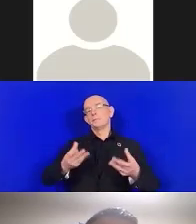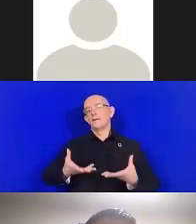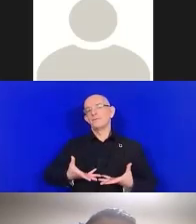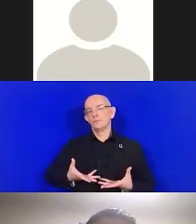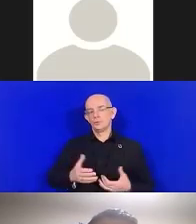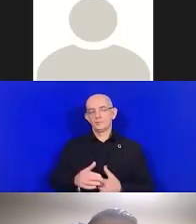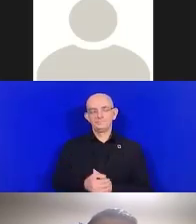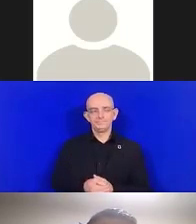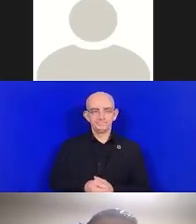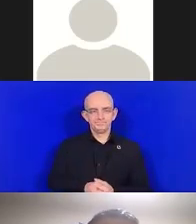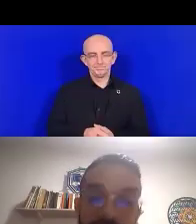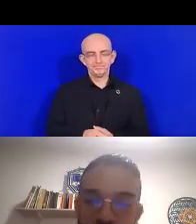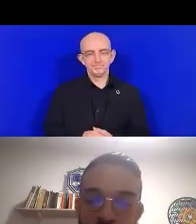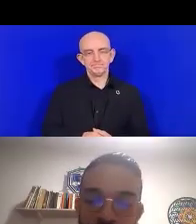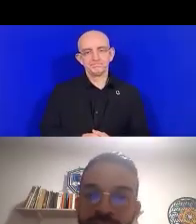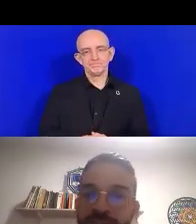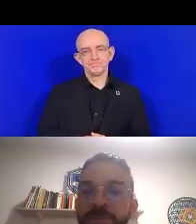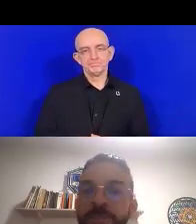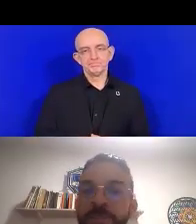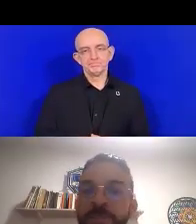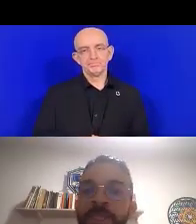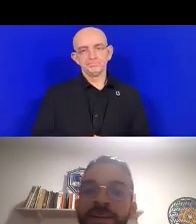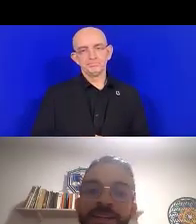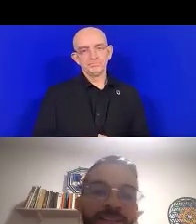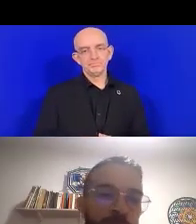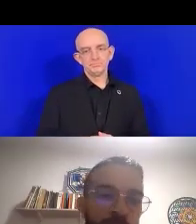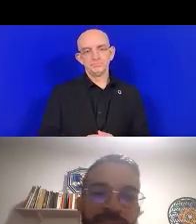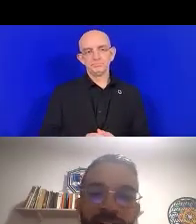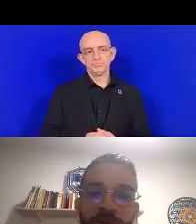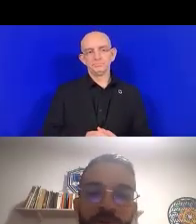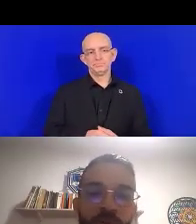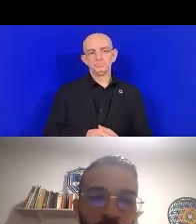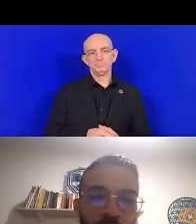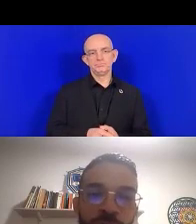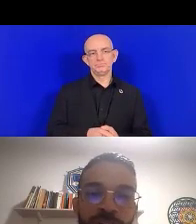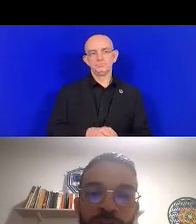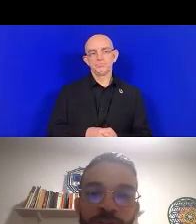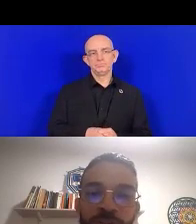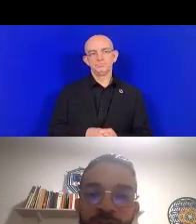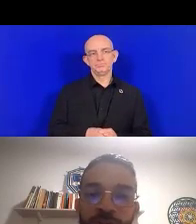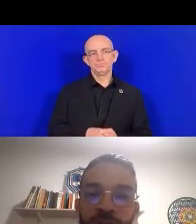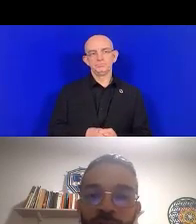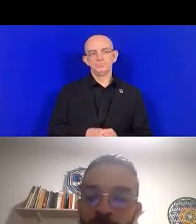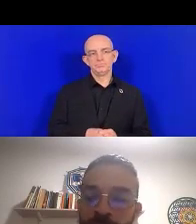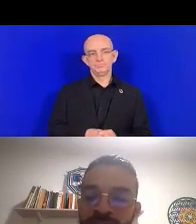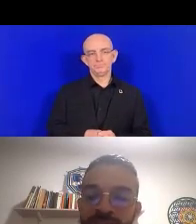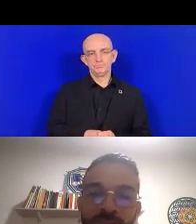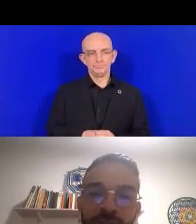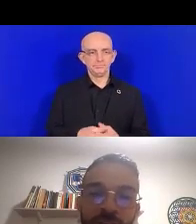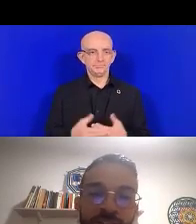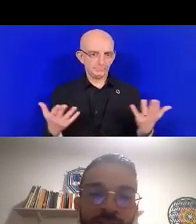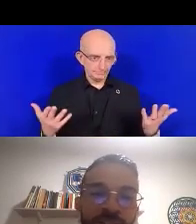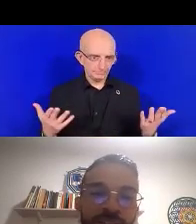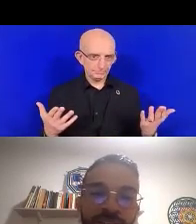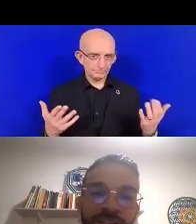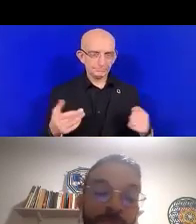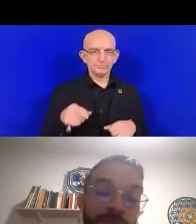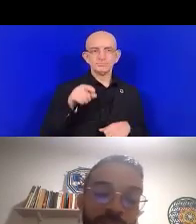Bonjour, bon après-midi à tous. fonction de votre fusil horaire et du pays où